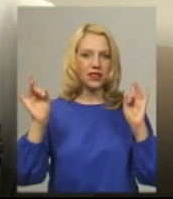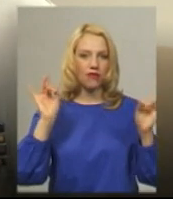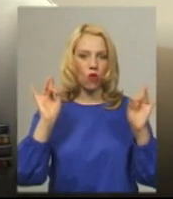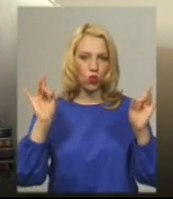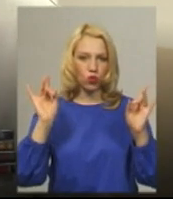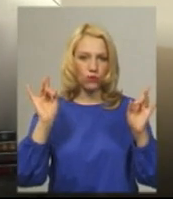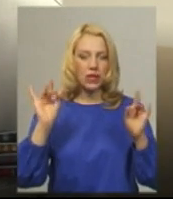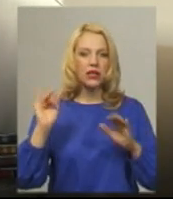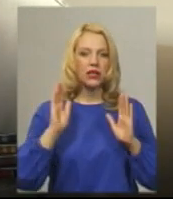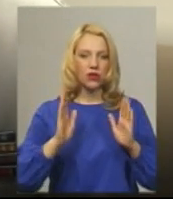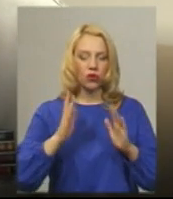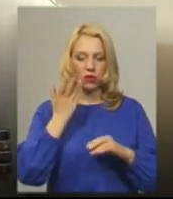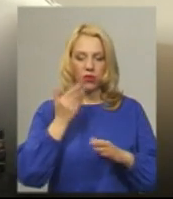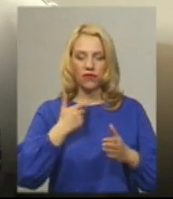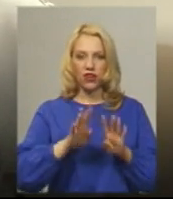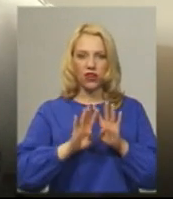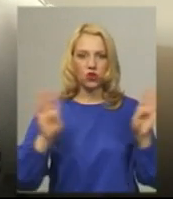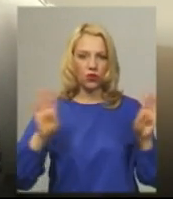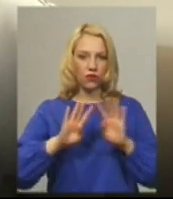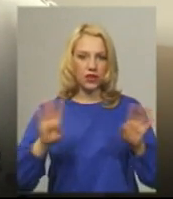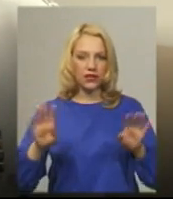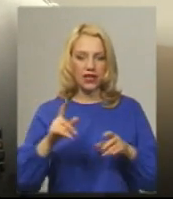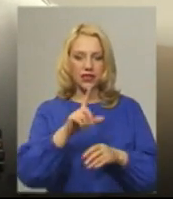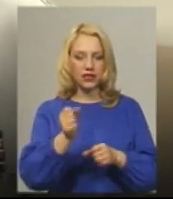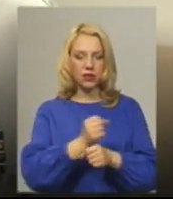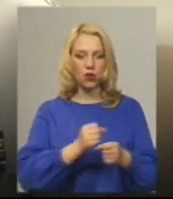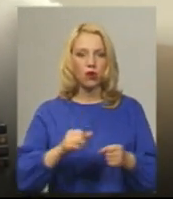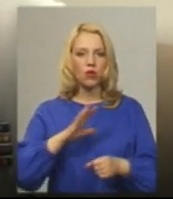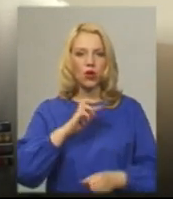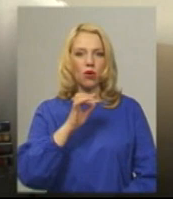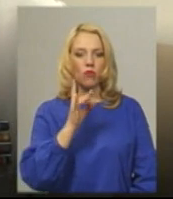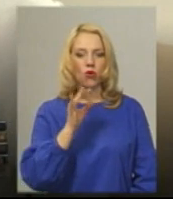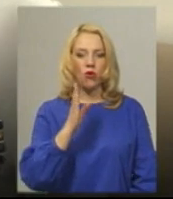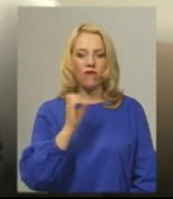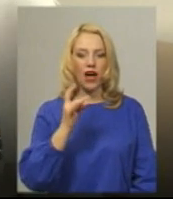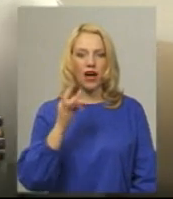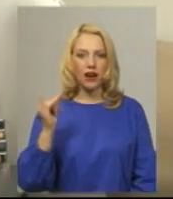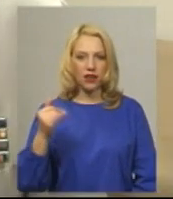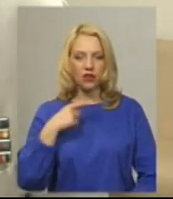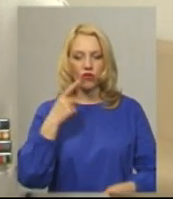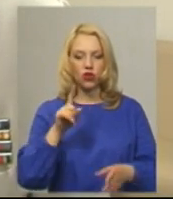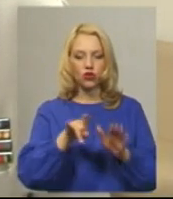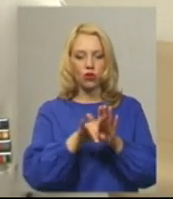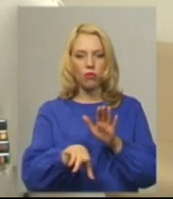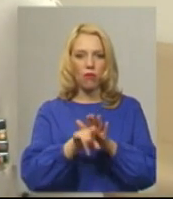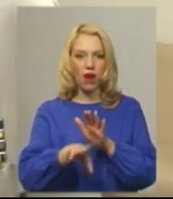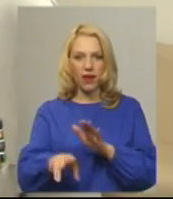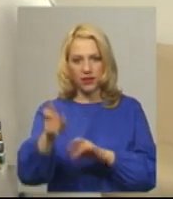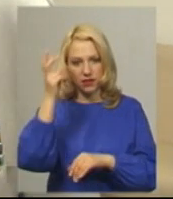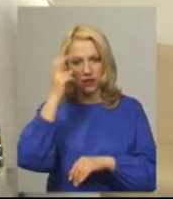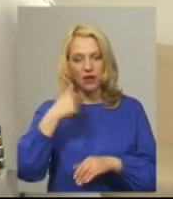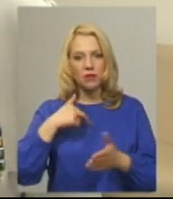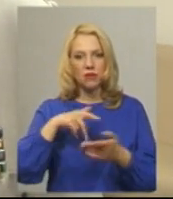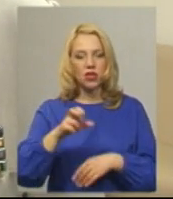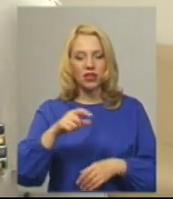Оголосили тривогу. І тільки коли ми вишукувалися зі зброєю, ми в Броварах були, сказали, що бомблять Київ. Ми на телеграф пішли, бо знали азбуку